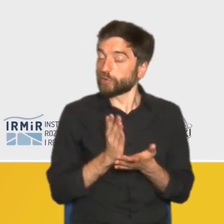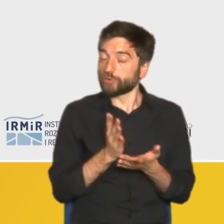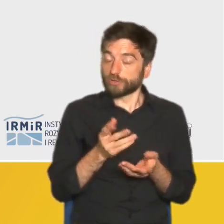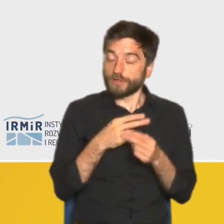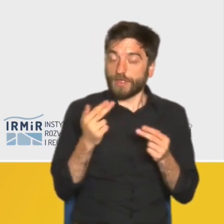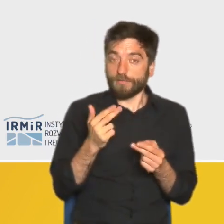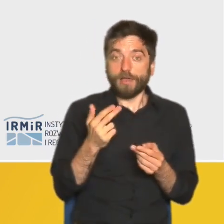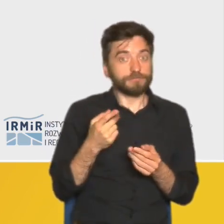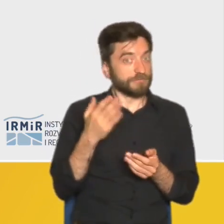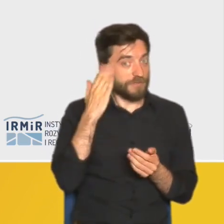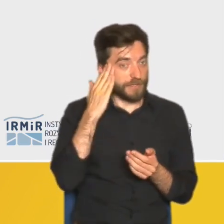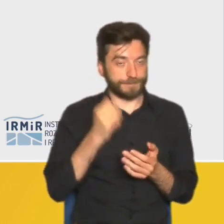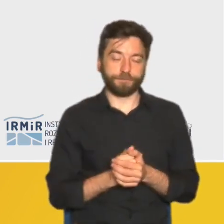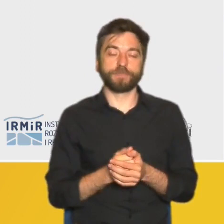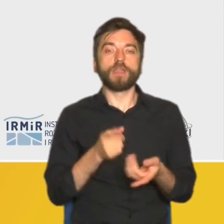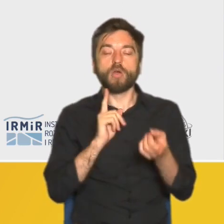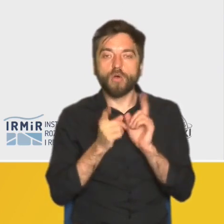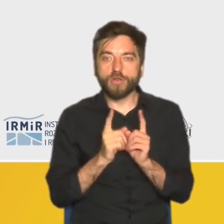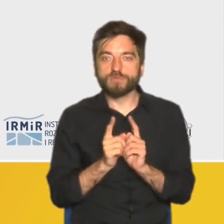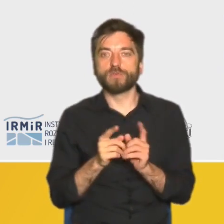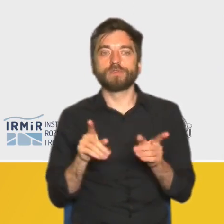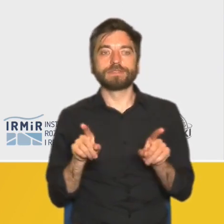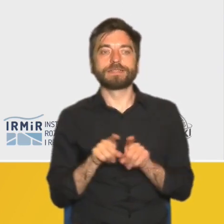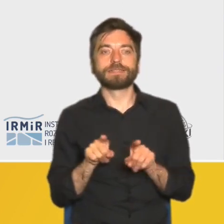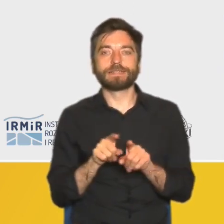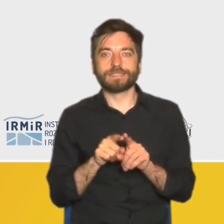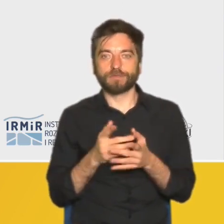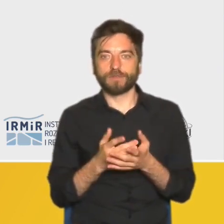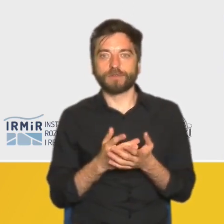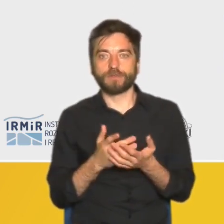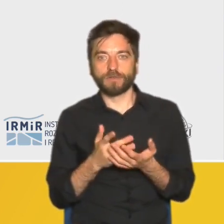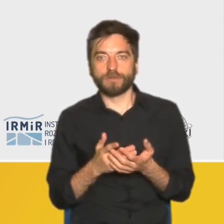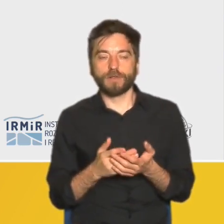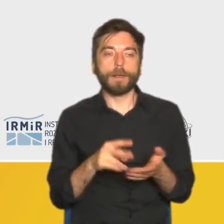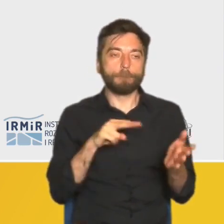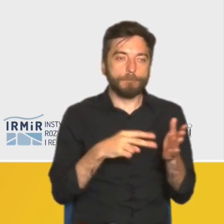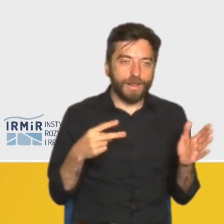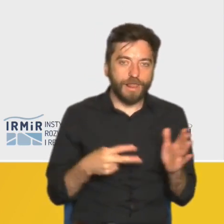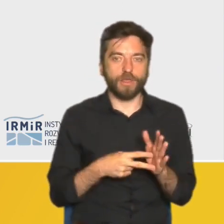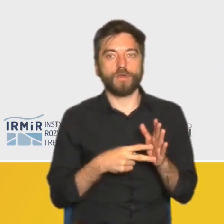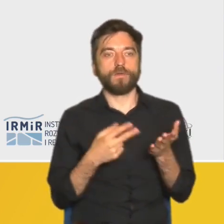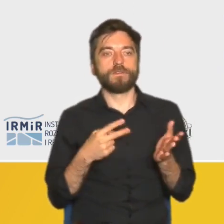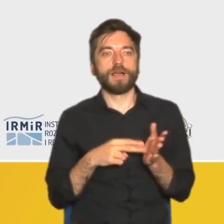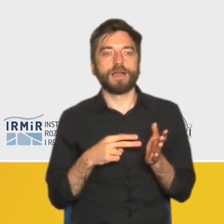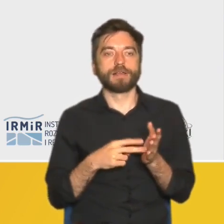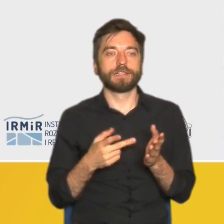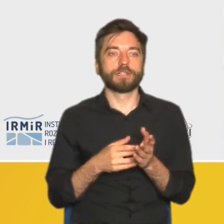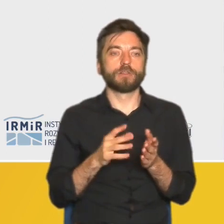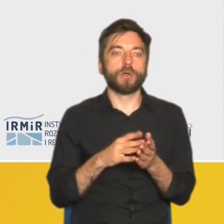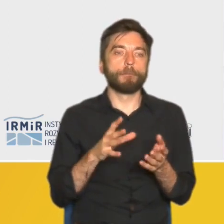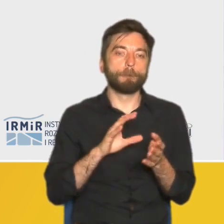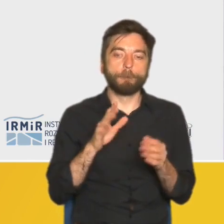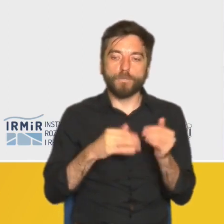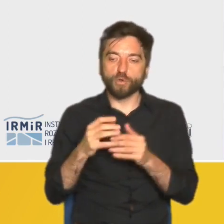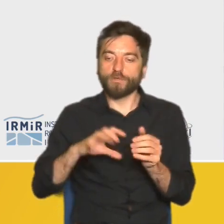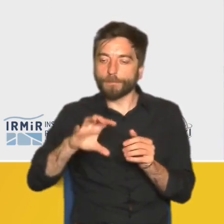Dalej. Nasi rozmówcy identyfikują też pewne czynniki strukturalne, jak i inercję planowania. Mieliśmy przypadki powstawania kolonii na zasadach